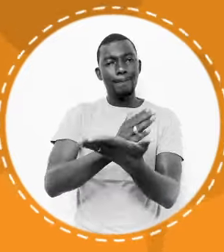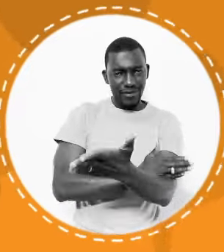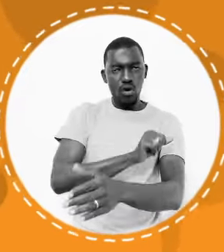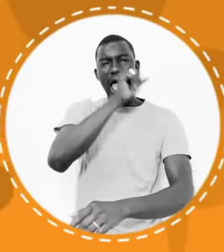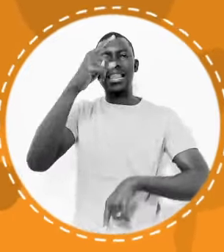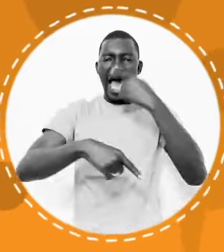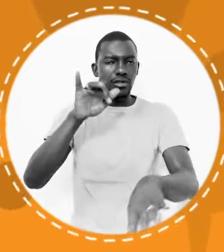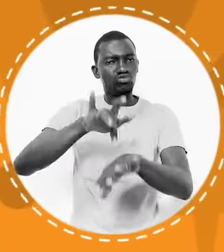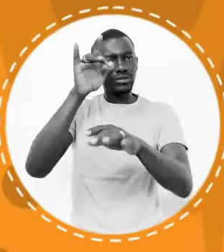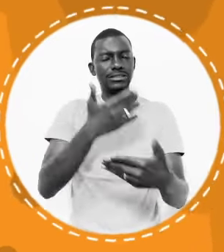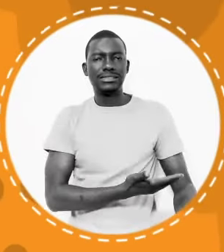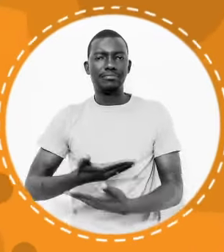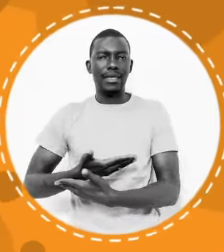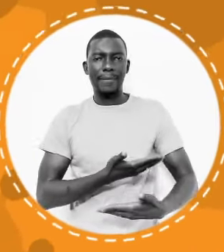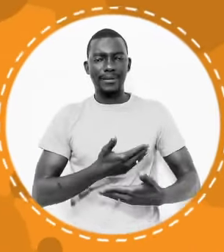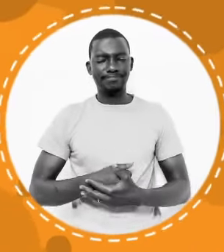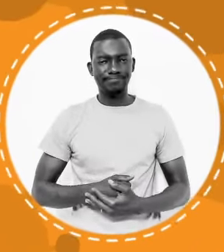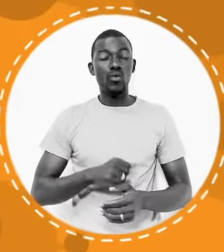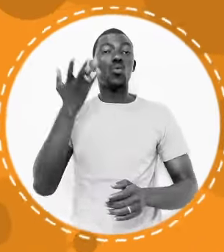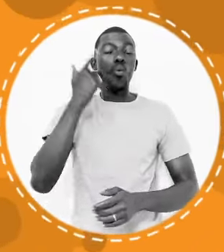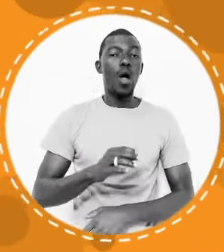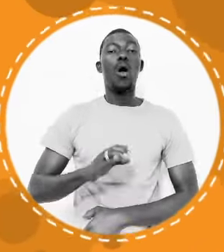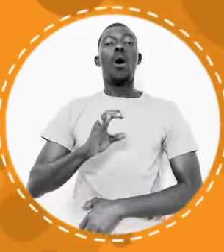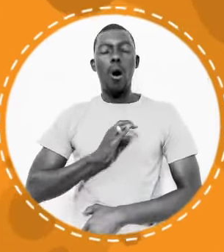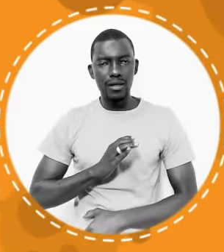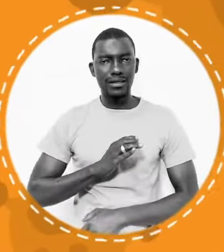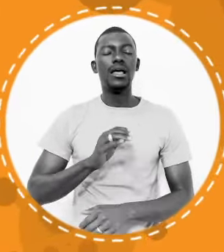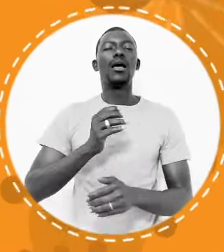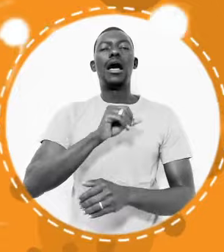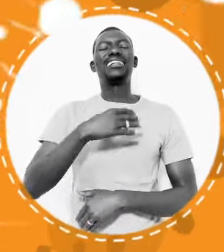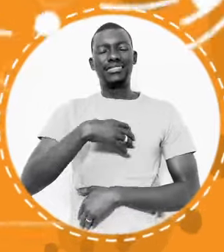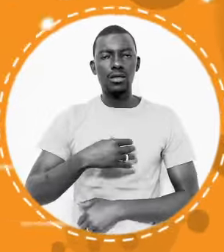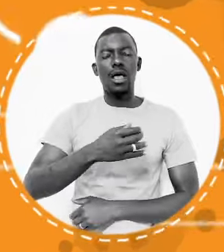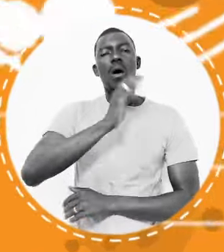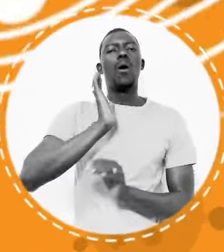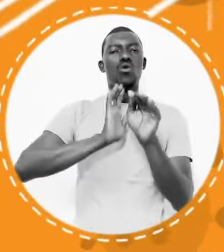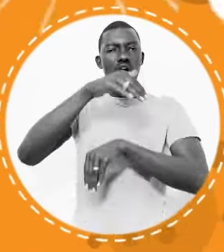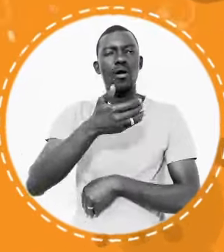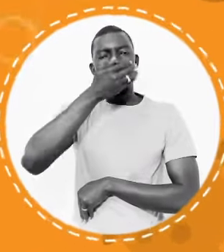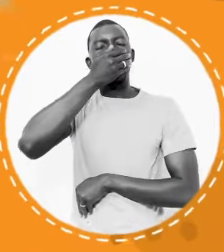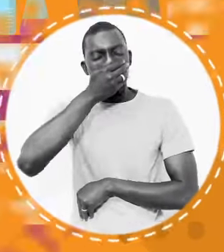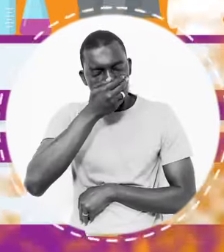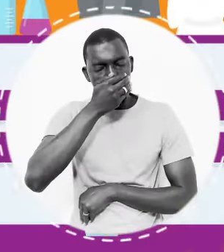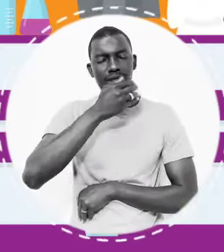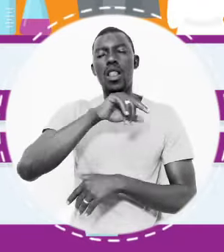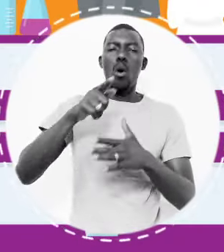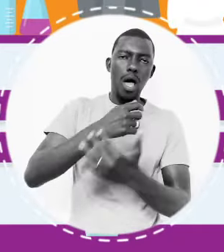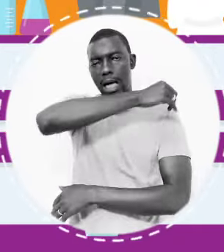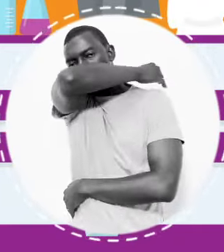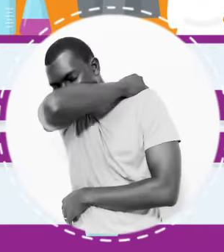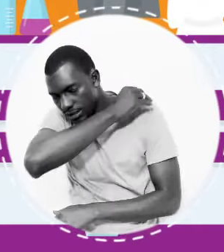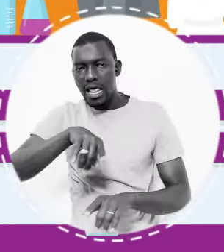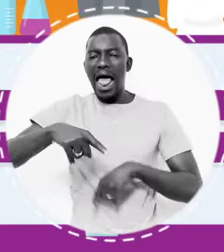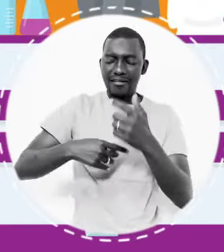gite mwende kine mwende kanu mati may hundu komu. Lapineka Wondondon 4 kalaka jungo memata. Chelal maa e